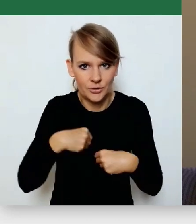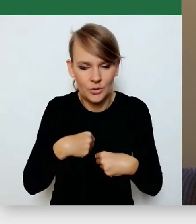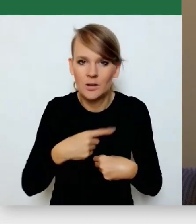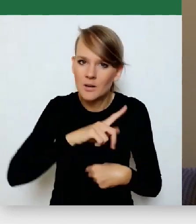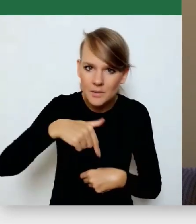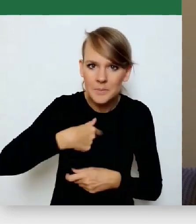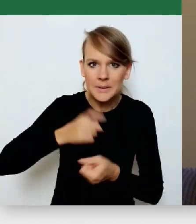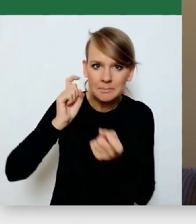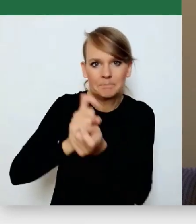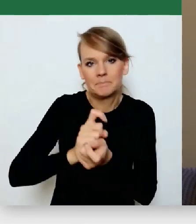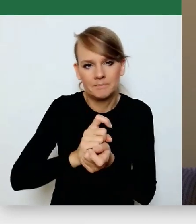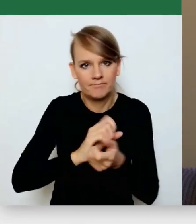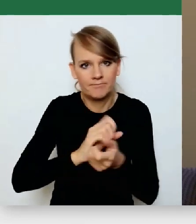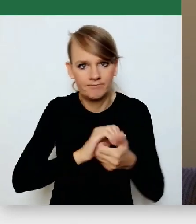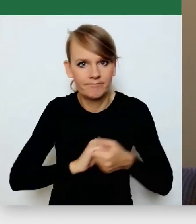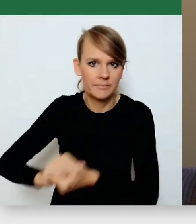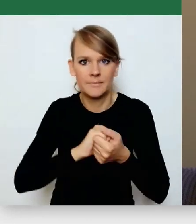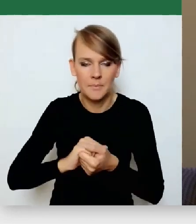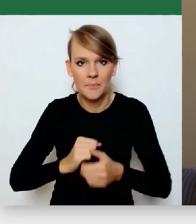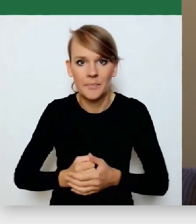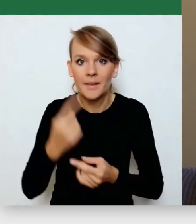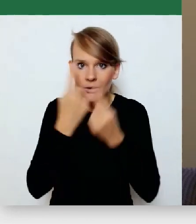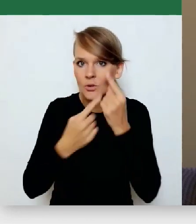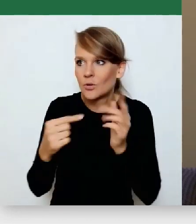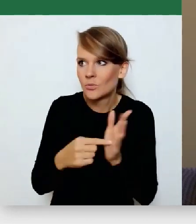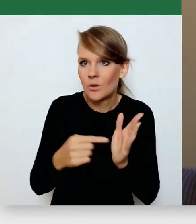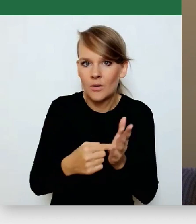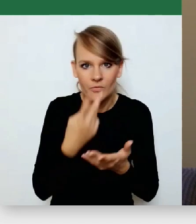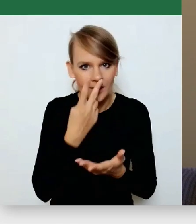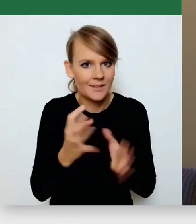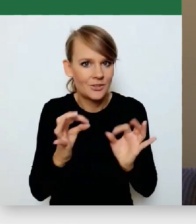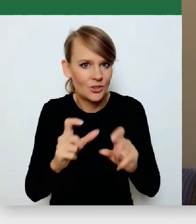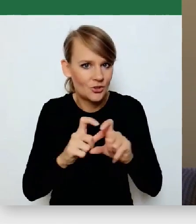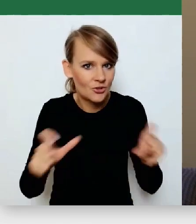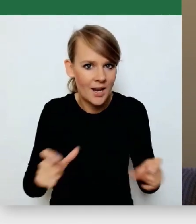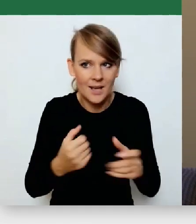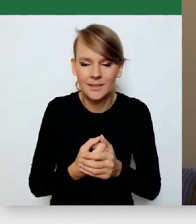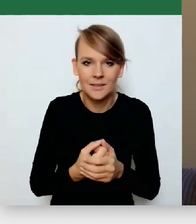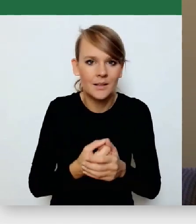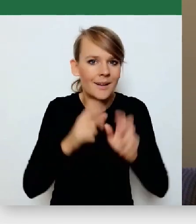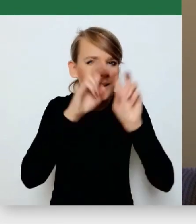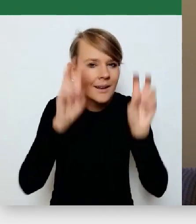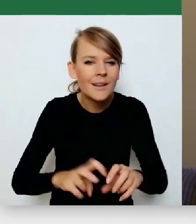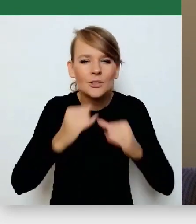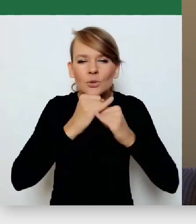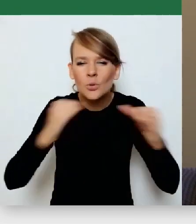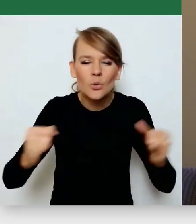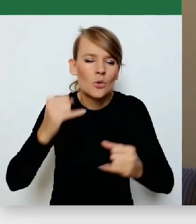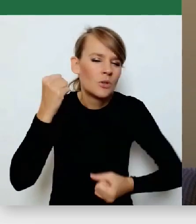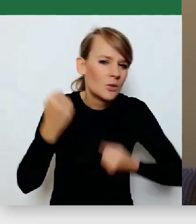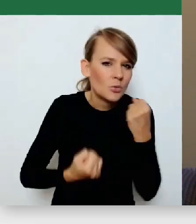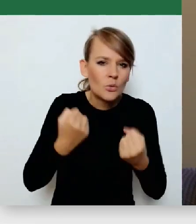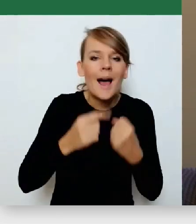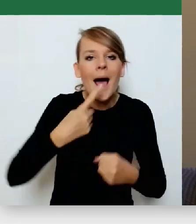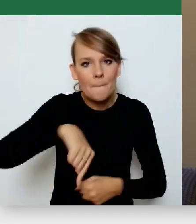znak czasów, że pomimo tych wielkich kryzysów potrafimy się zjednoczyć, znać sobie sojuszników,